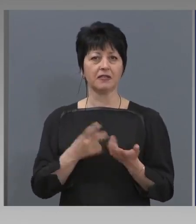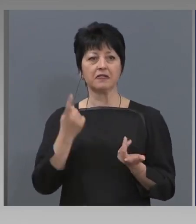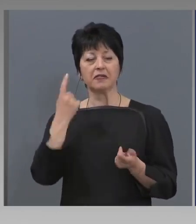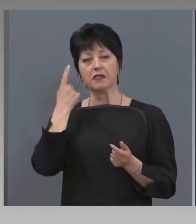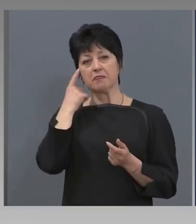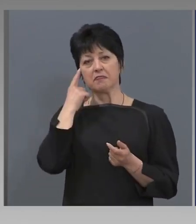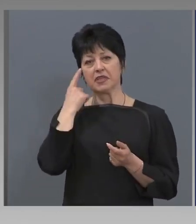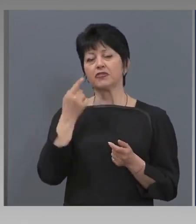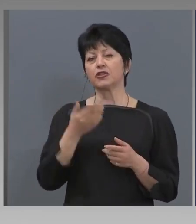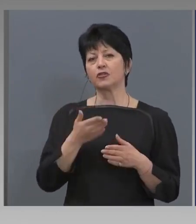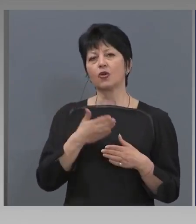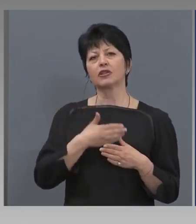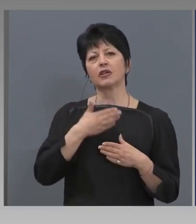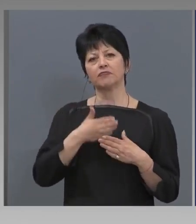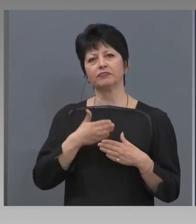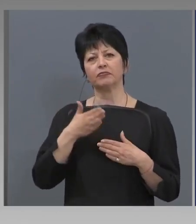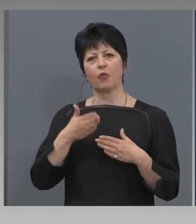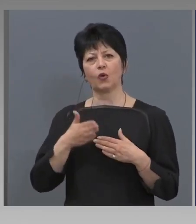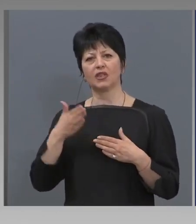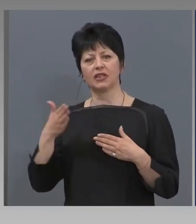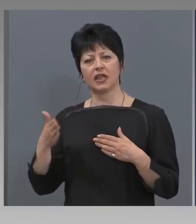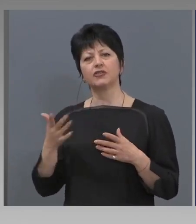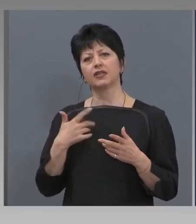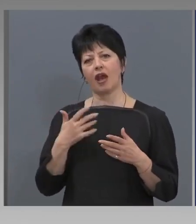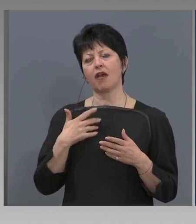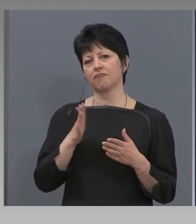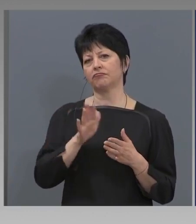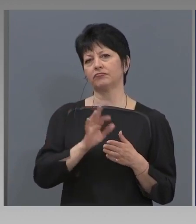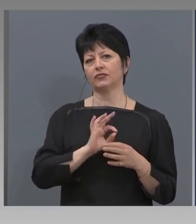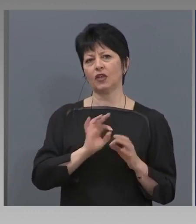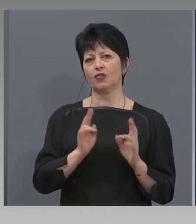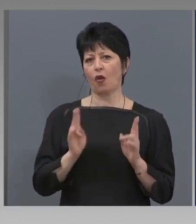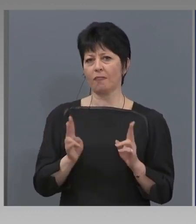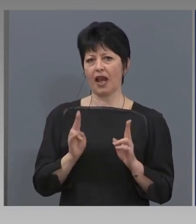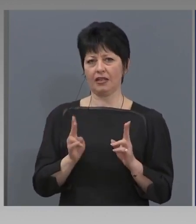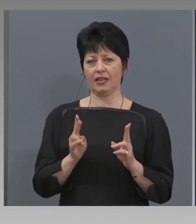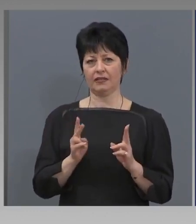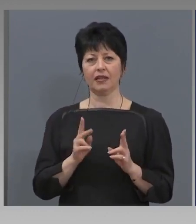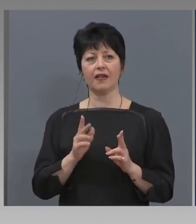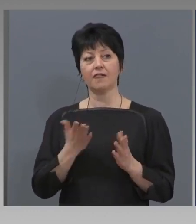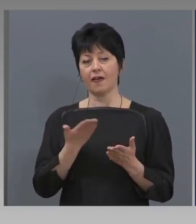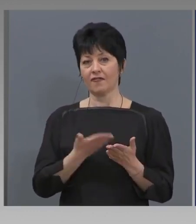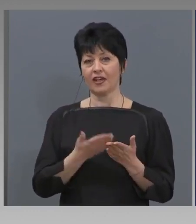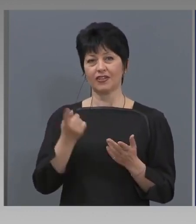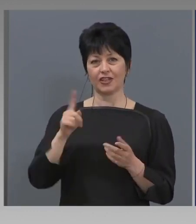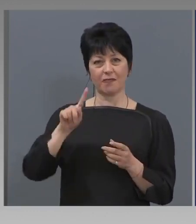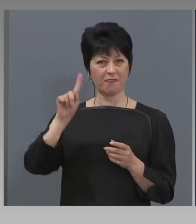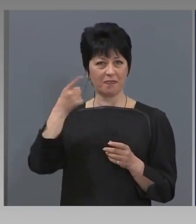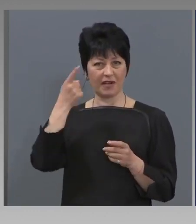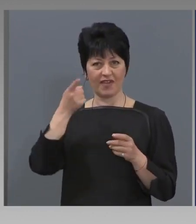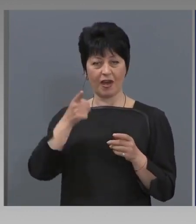мислите, че този процес ще тече гладко. самият факт, че за първия месец от кризата